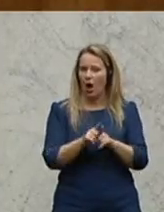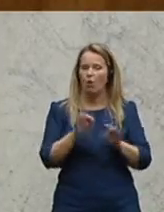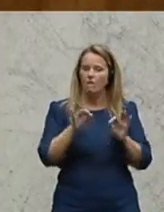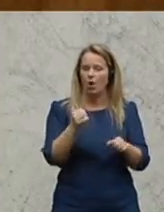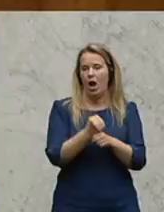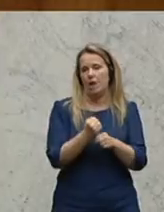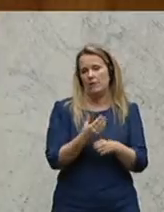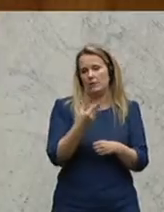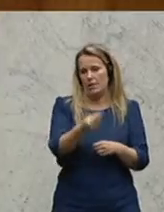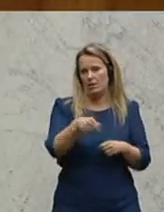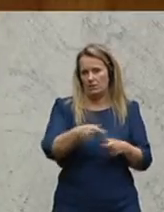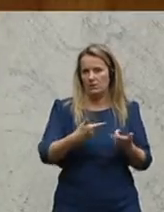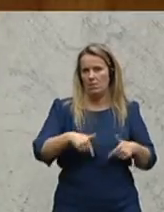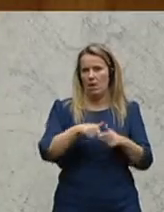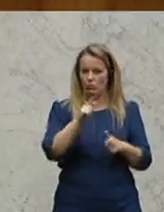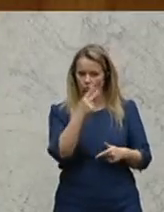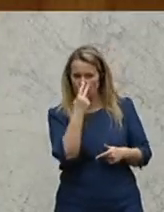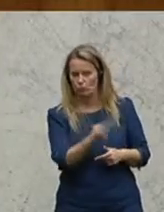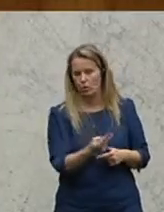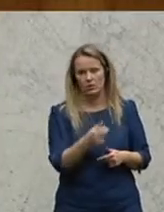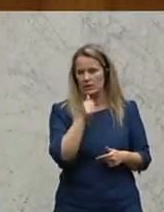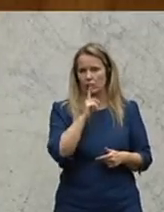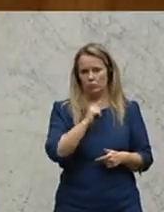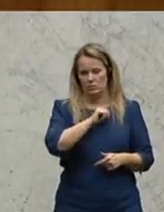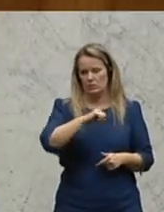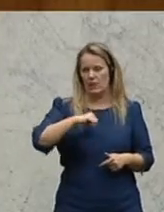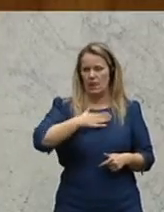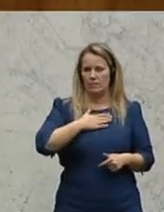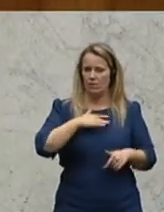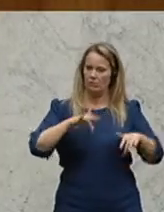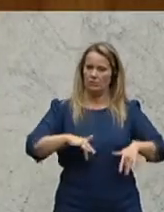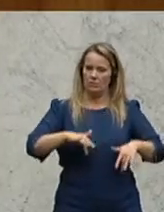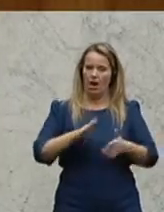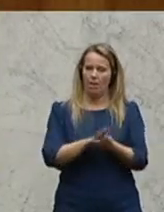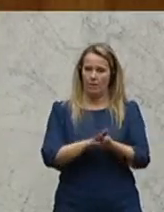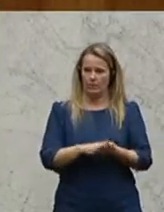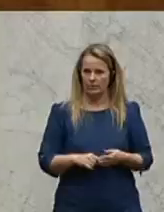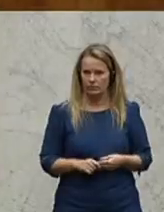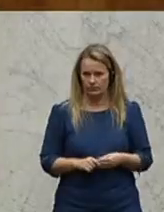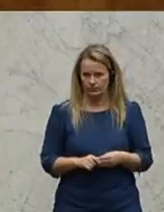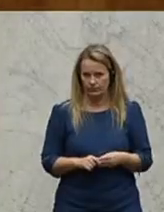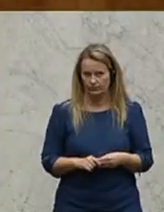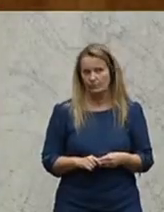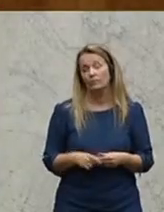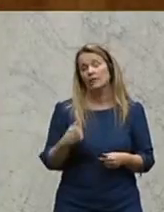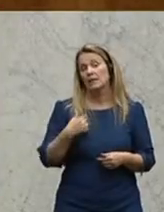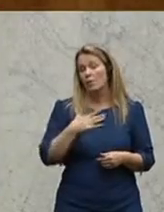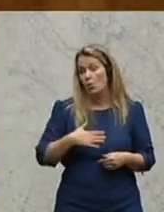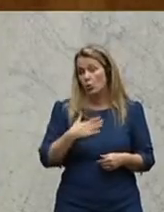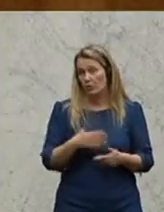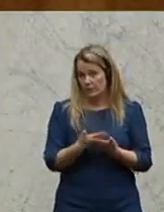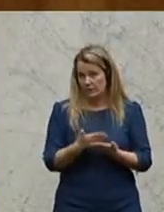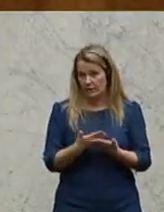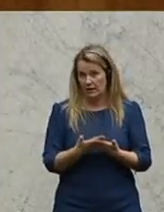Arbeitgeber in diesem Land da sein sollte und nicht nur für sich selbst in ihrer Daseinsberechtigung. Ich möchte daher zum